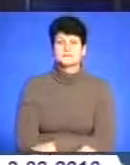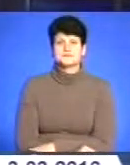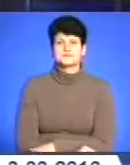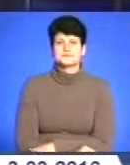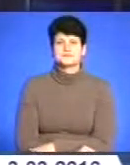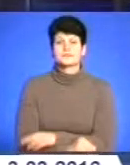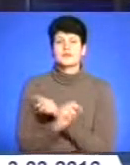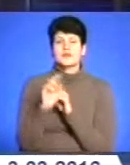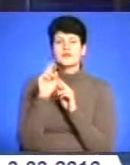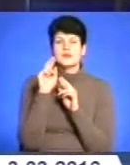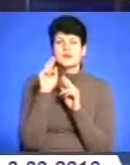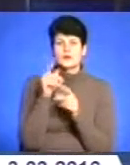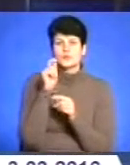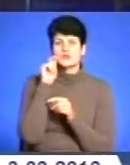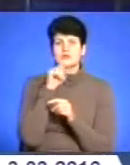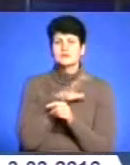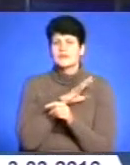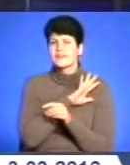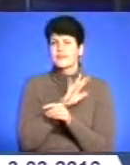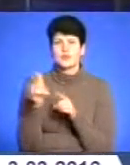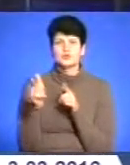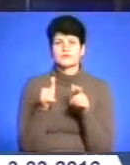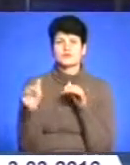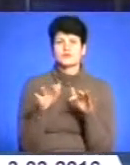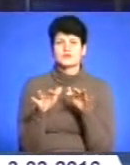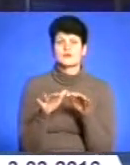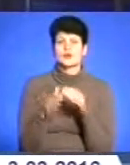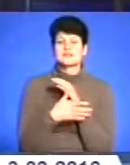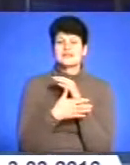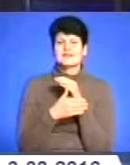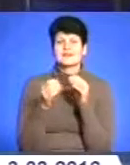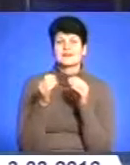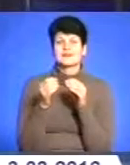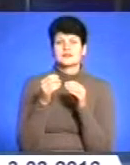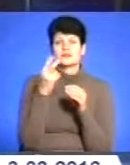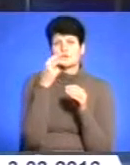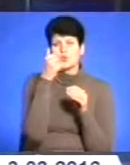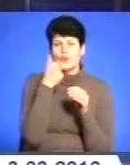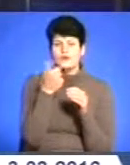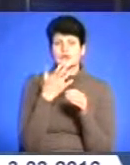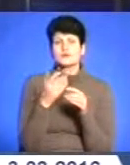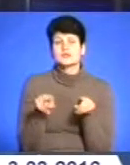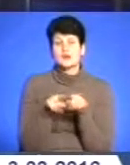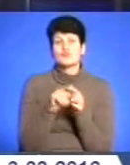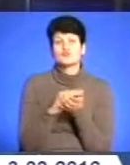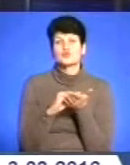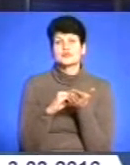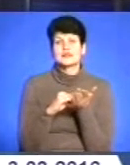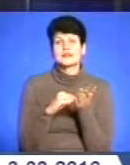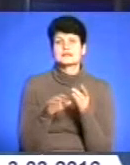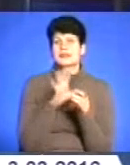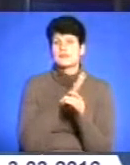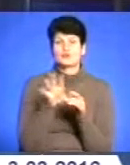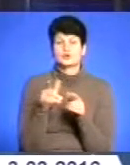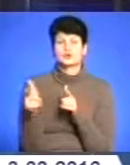Як країна не була готова до подій останніх двох років, так само і журналісти не були готові до них. А заявив під час репрезентації книги «Сто днів